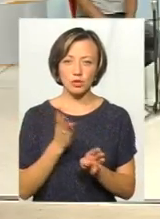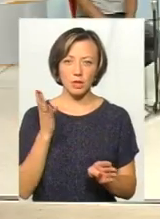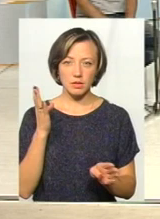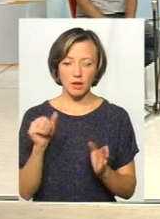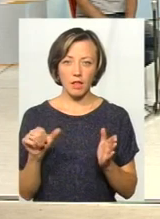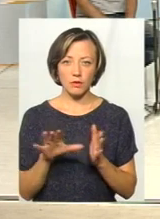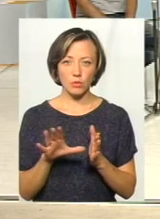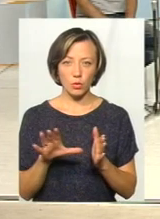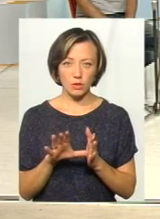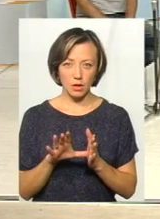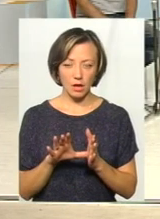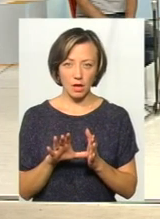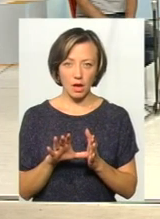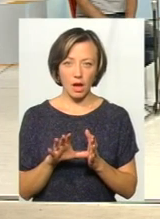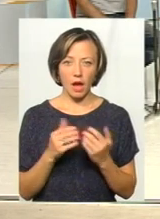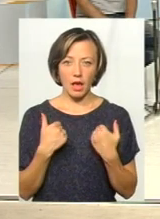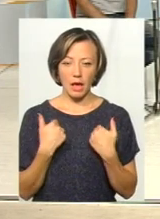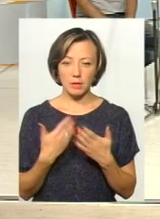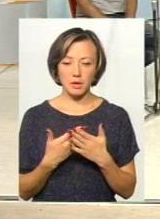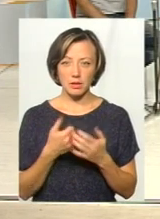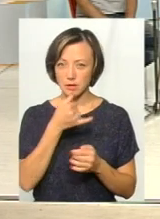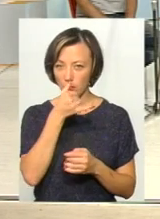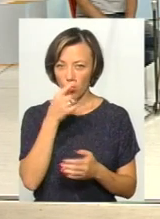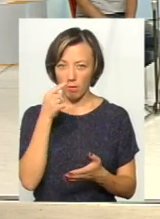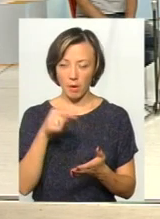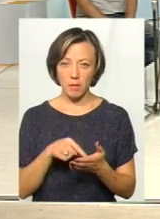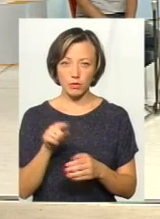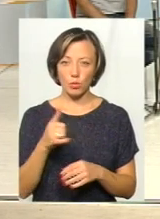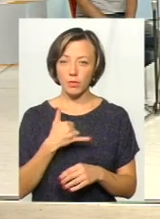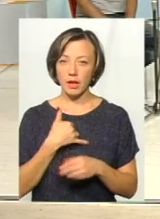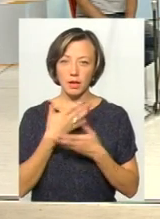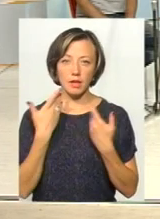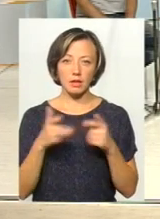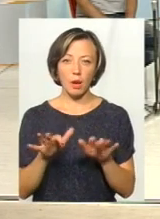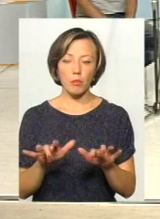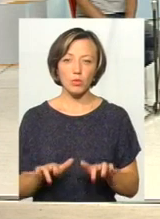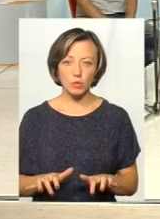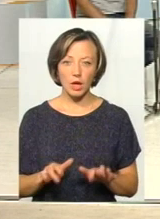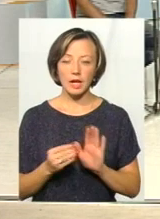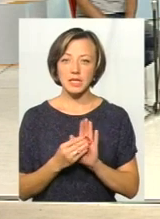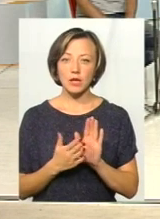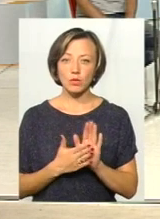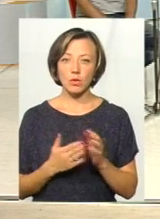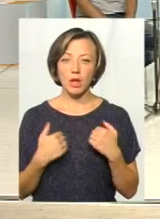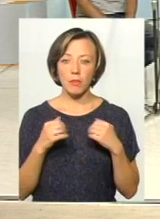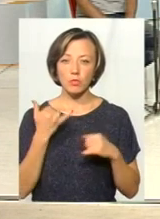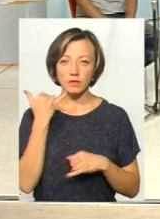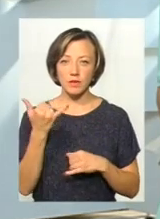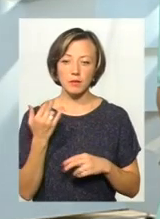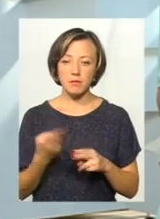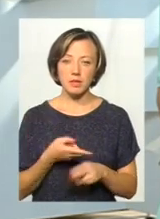електронні, я, наприклад, не змогу допомогу допомогу. У мене немає комп'ютера. В администратуру я можу звонити